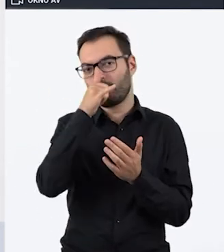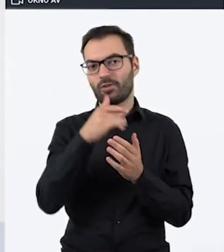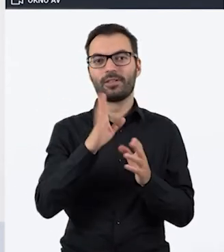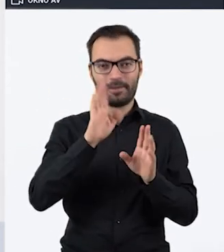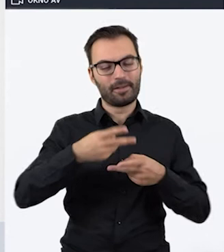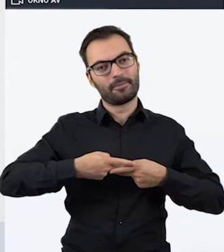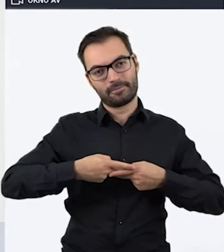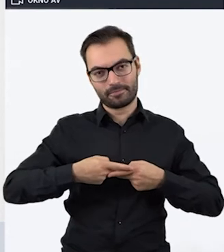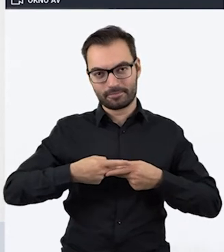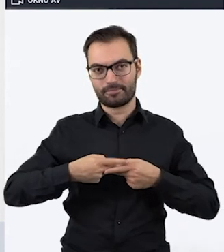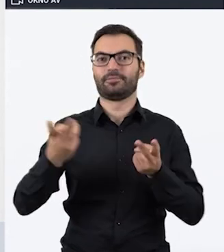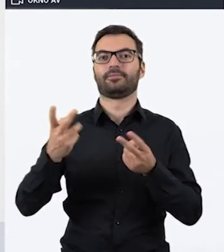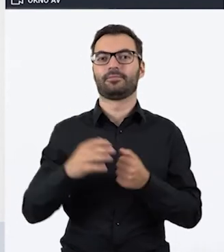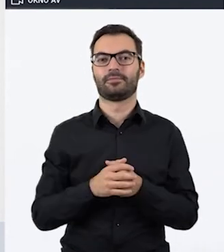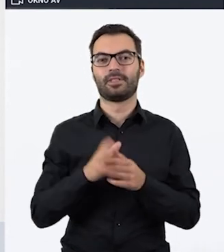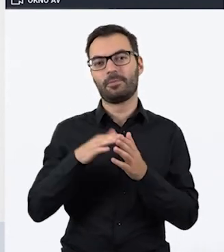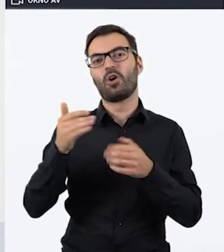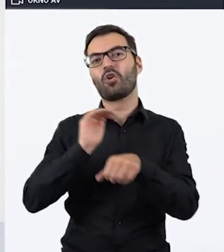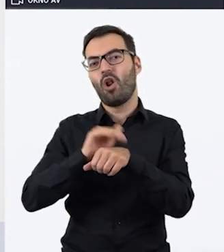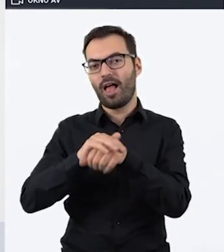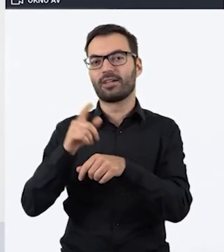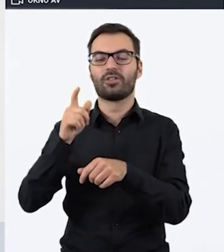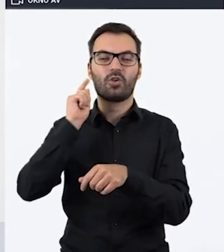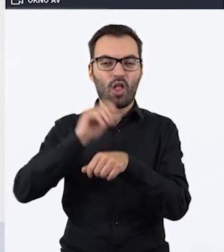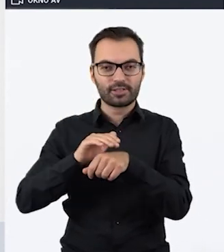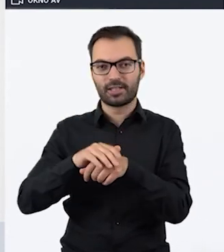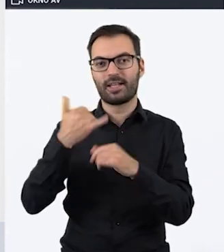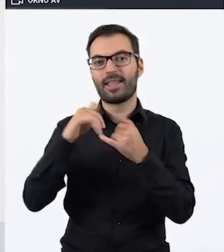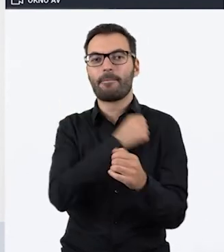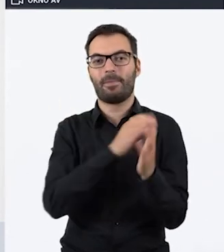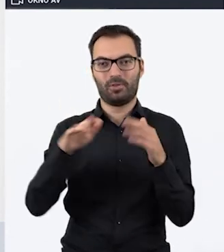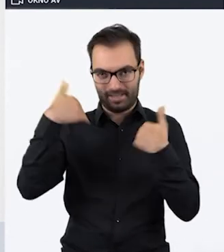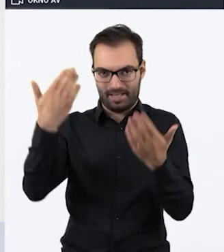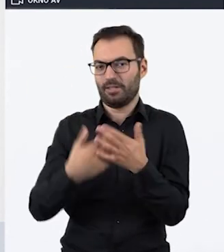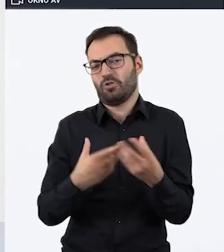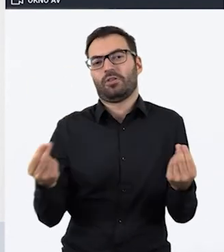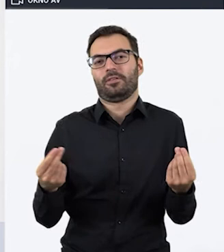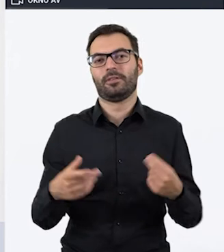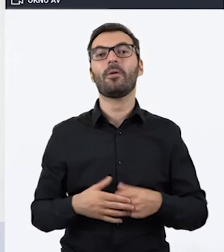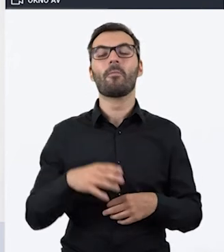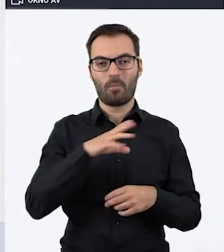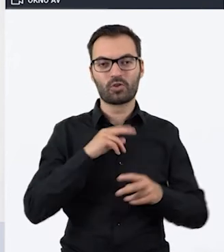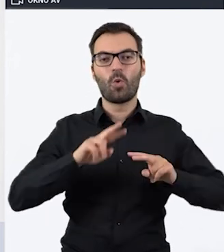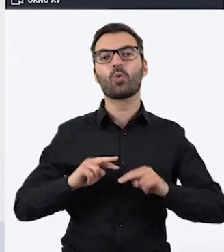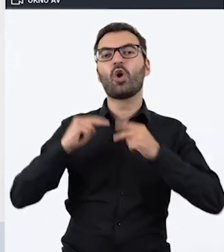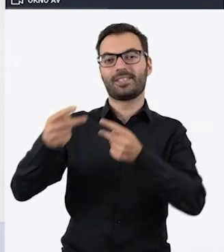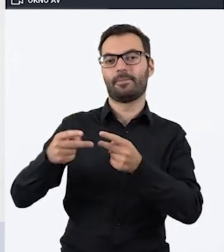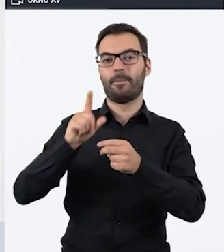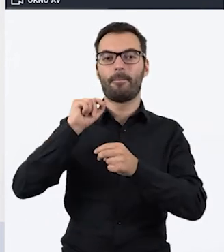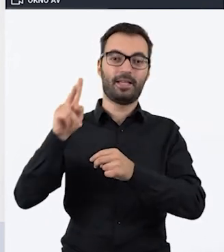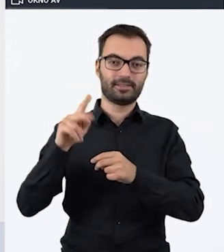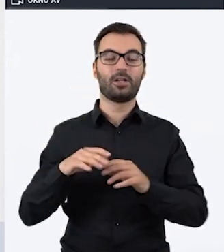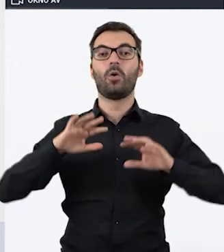podzielić tym na przykład z kolegą czy koleżanką z jakiejś innej biblioteki. Jest możliwość udostępniania pliku do